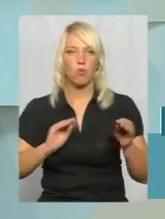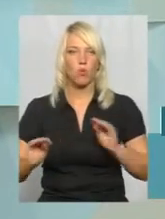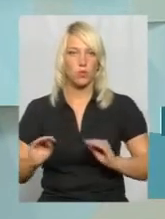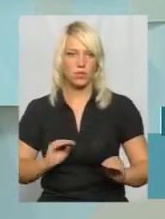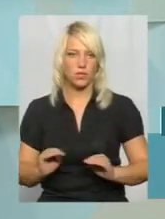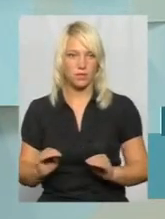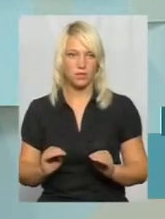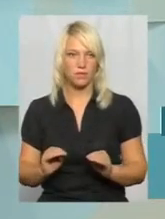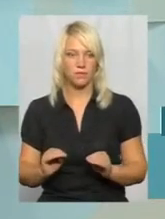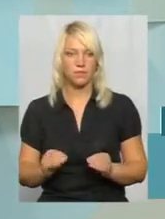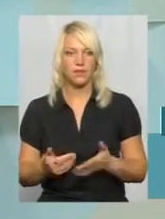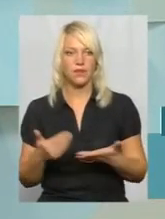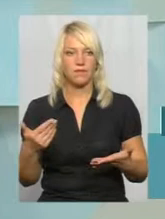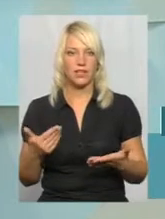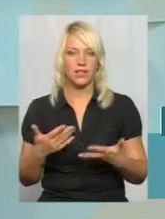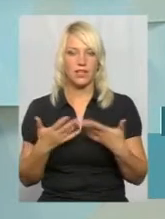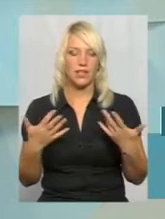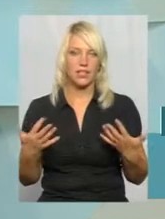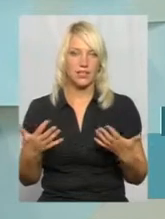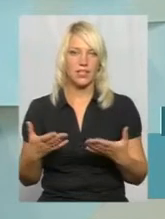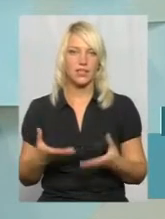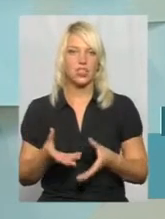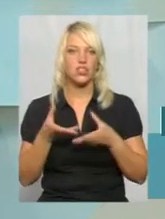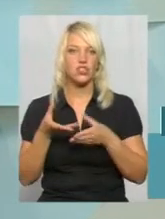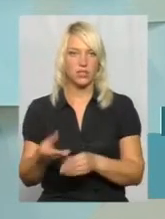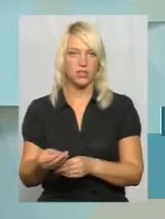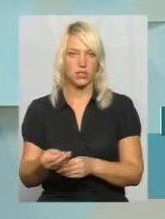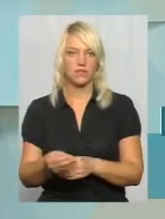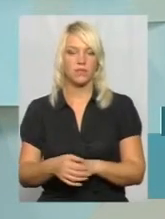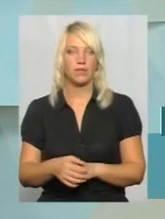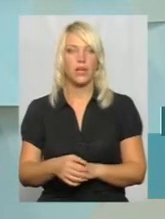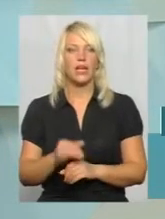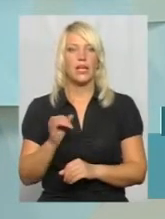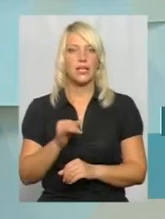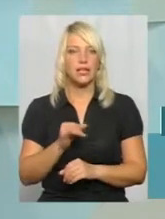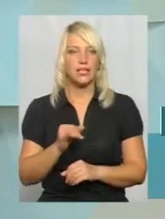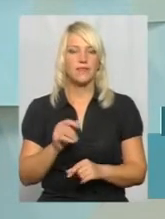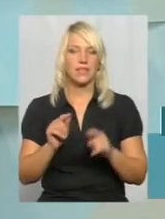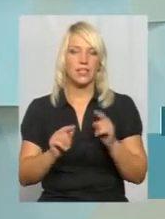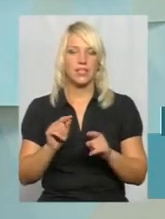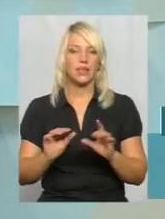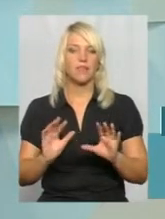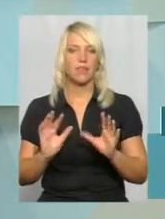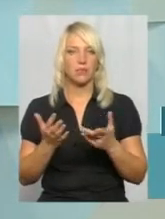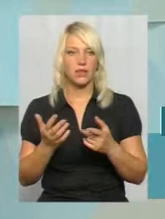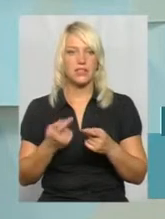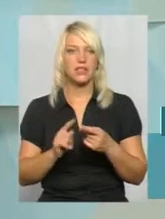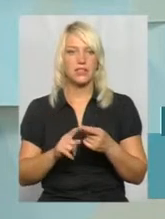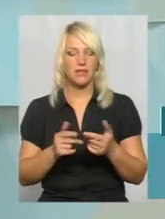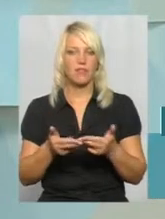від там різних чинників. І в деяких випадках це